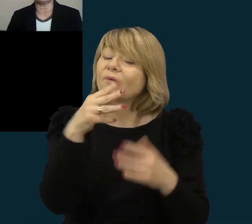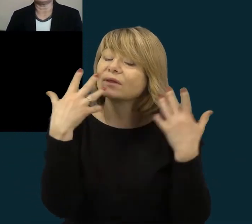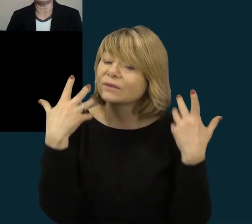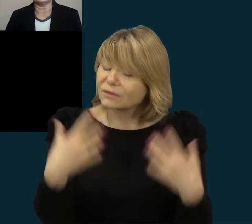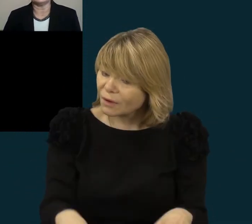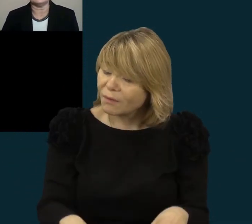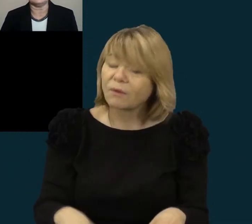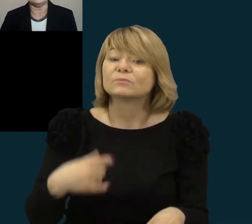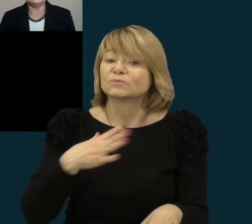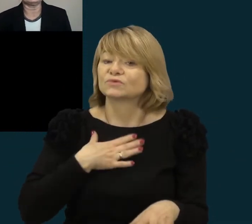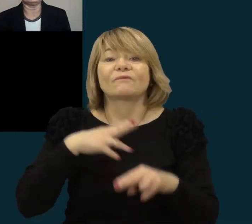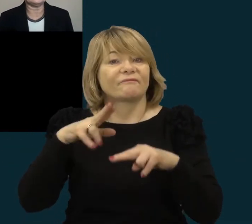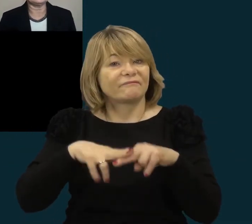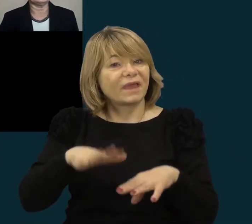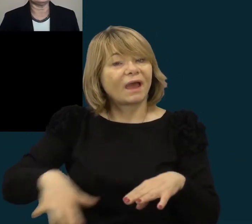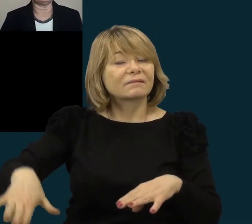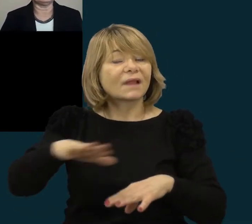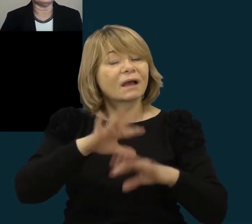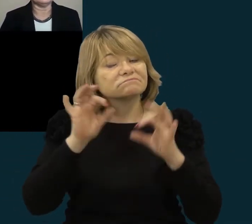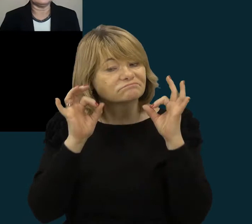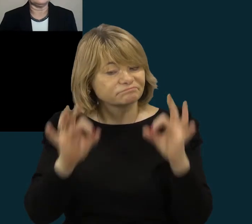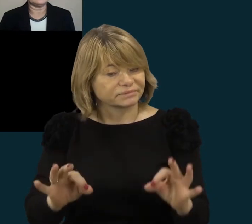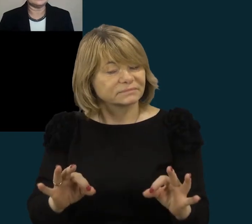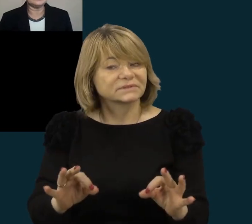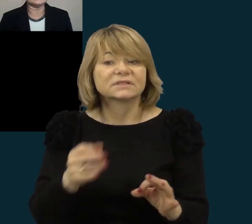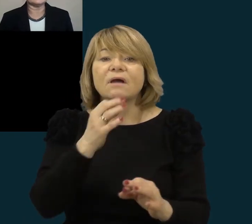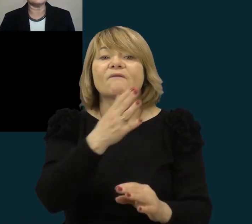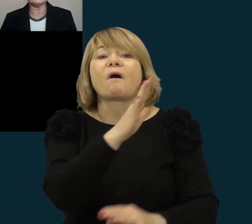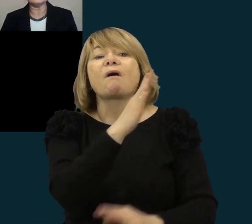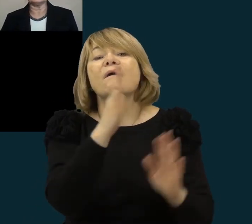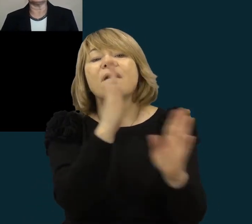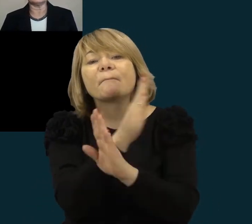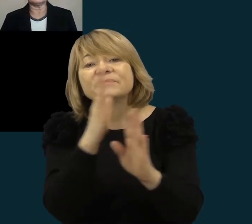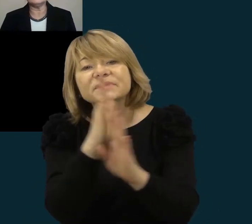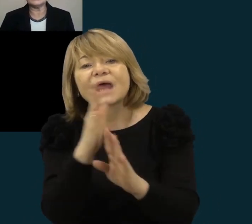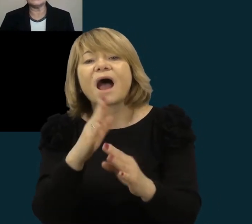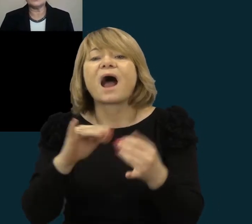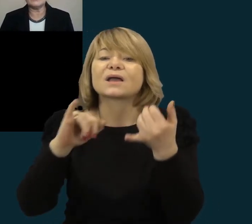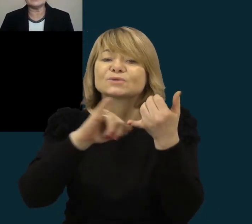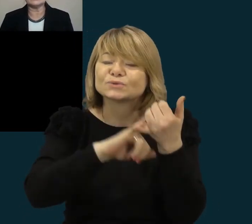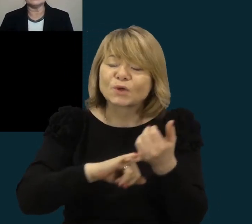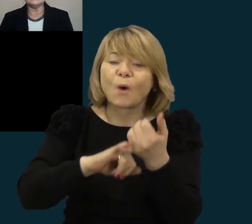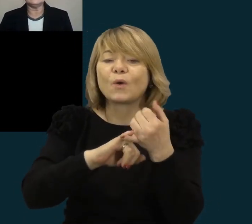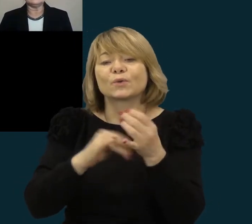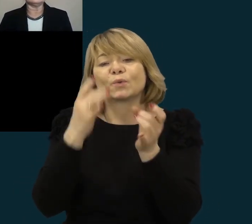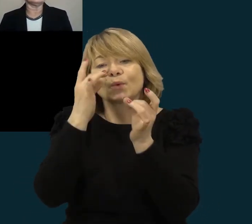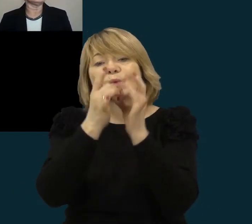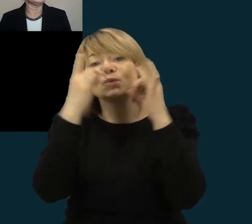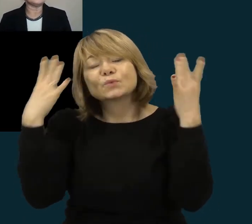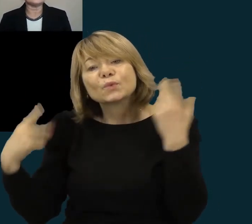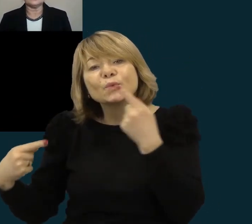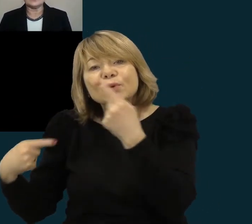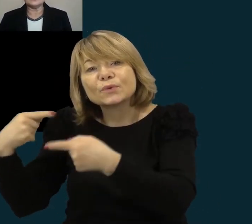dėkinga, tiek savo gamta, istorinių, kultūrinių paveldų, žiniai žmonėmis,